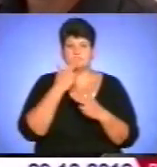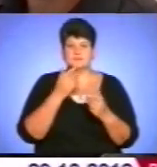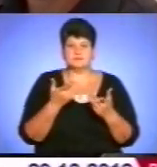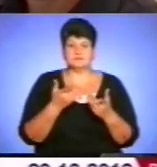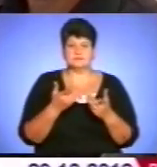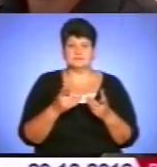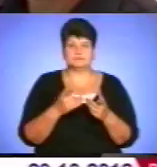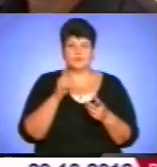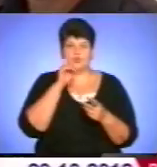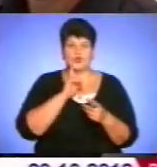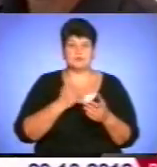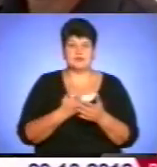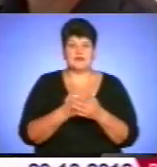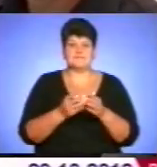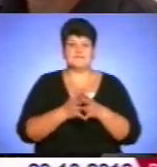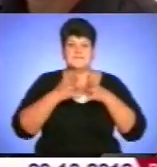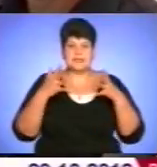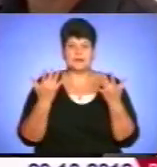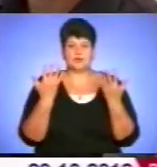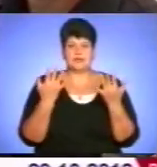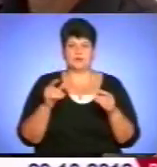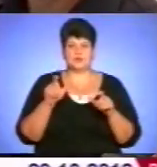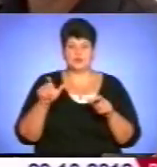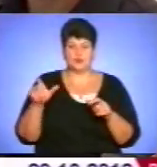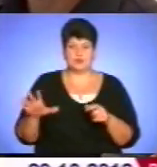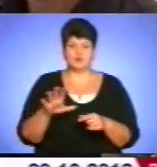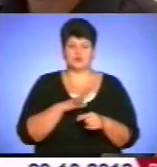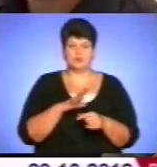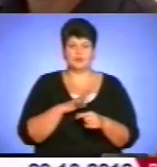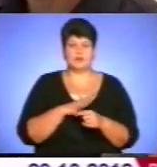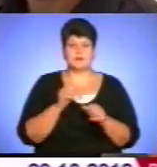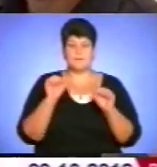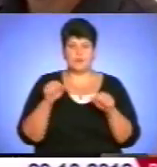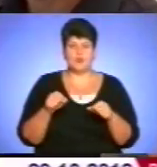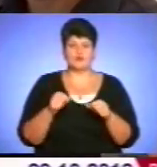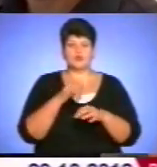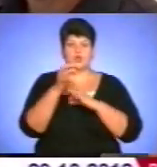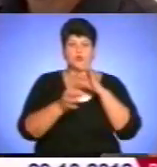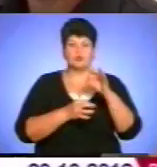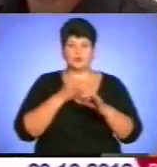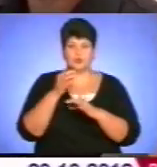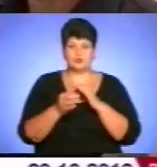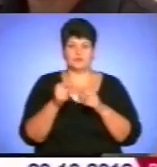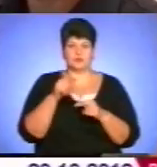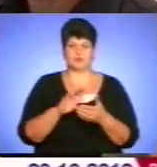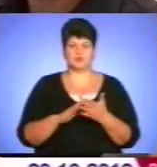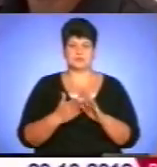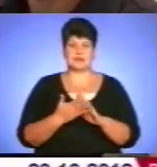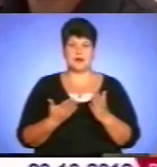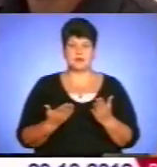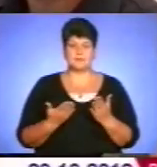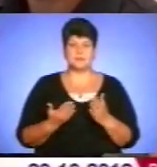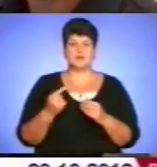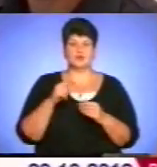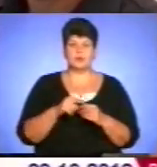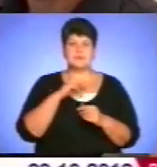така велика кількість людей перебувала, і при тому перебувала, фактично, не може перебувати і добу в такому стані. Тому